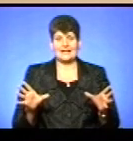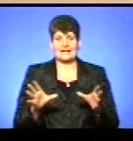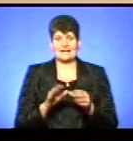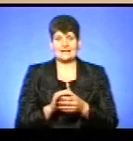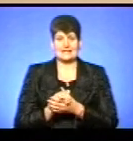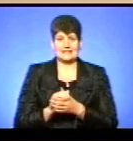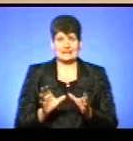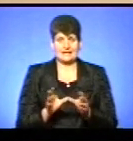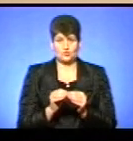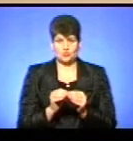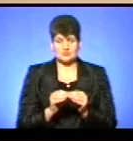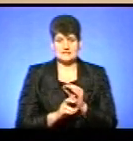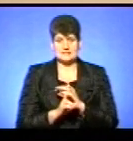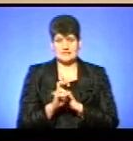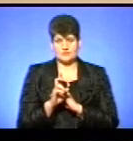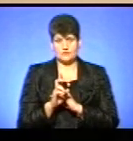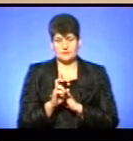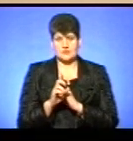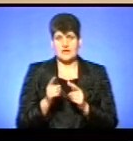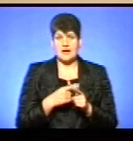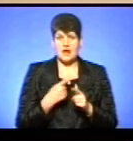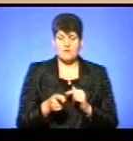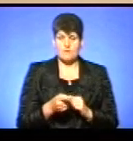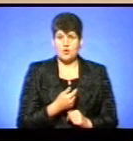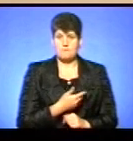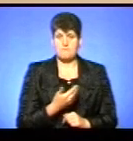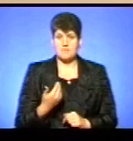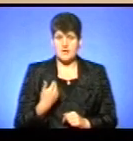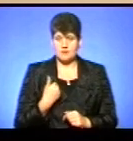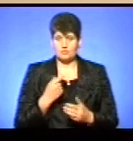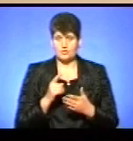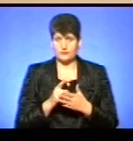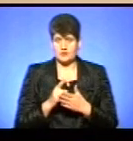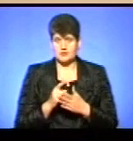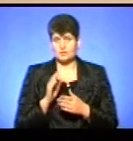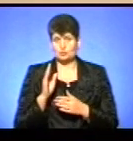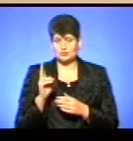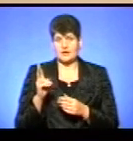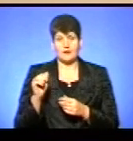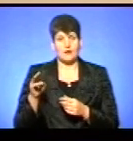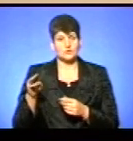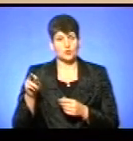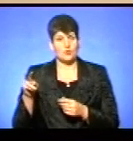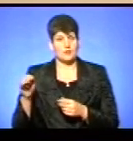церквою, або ми повинні стати католиками,